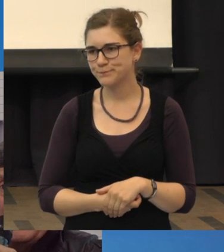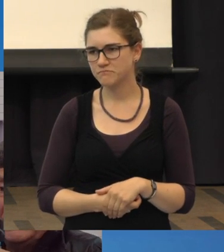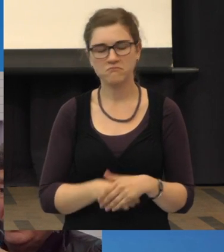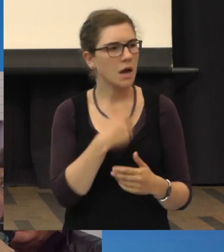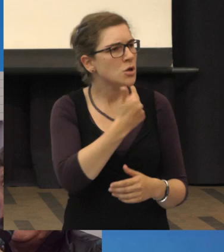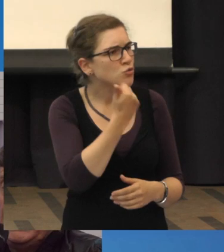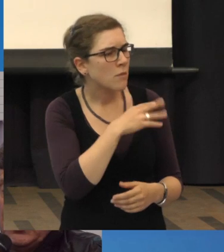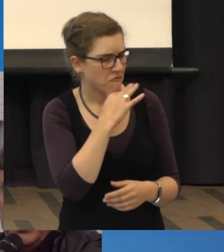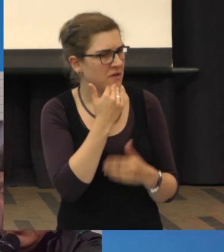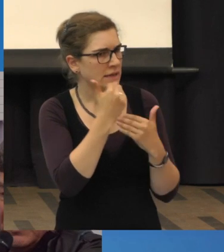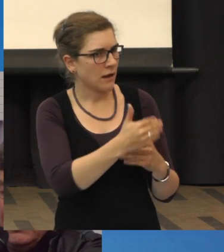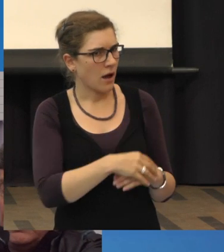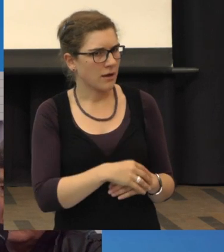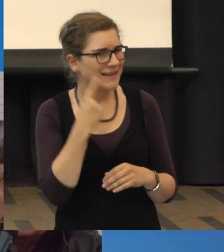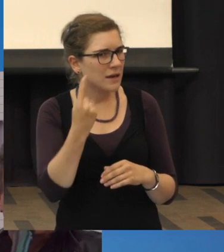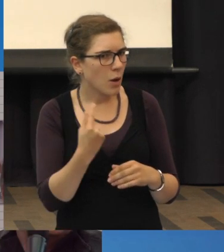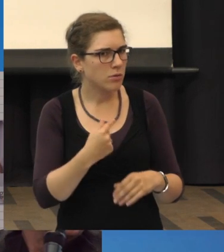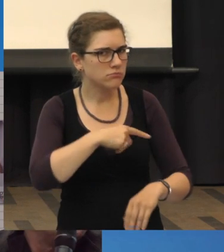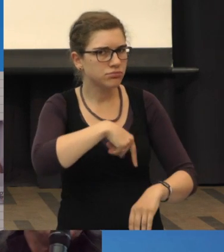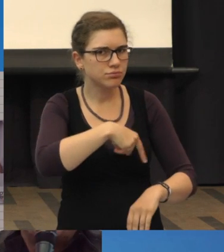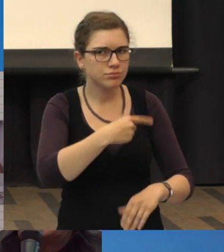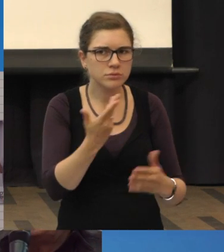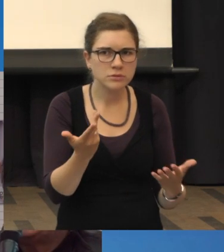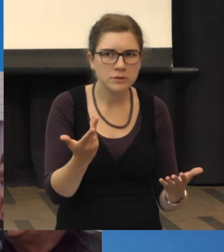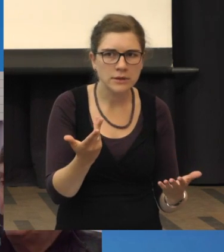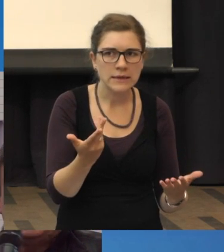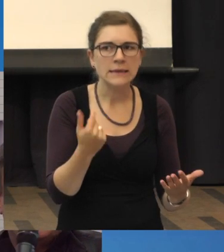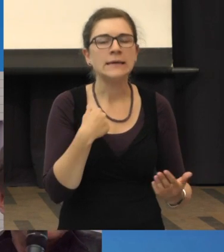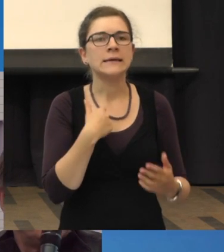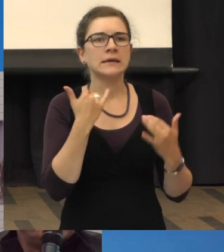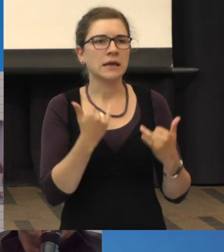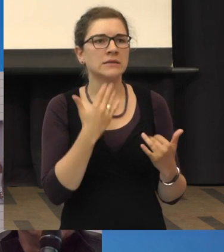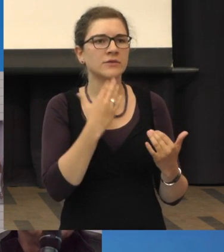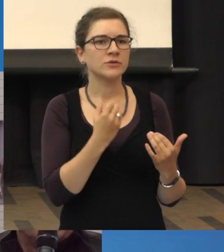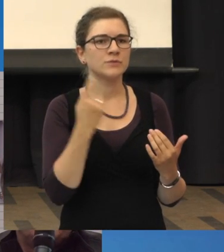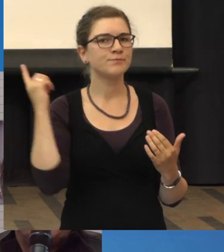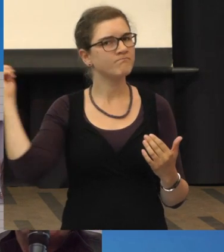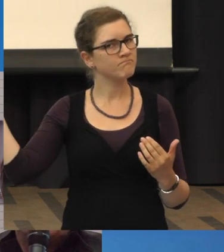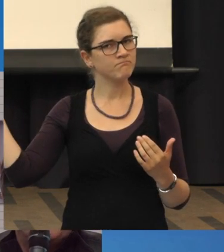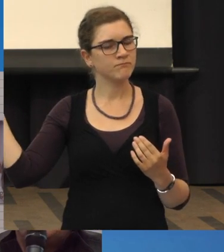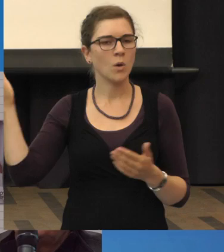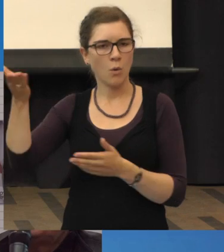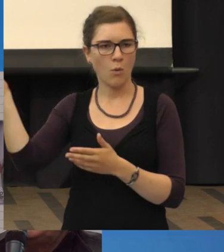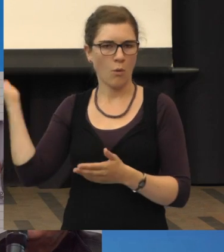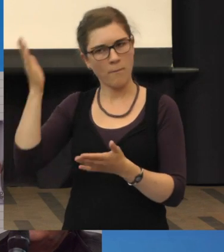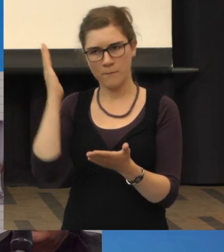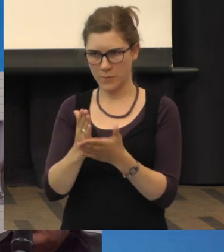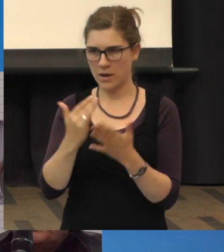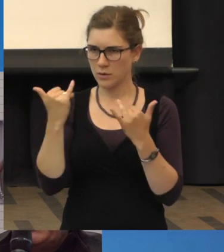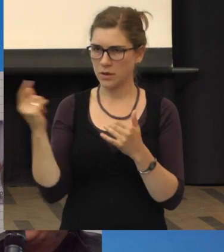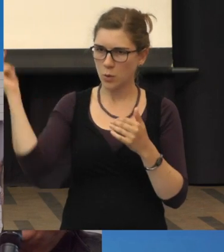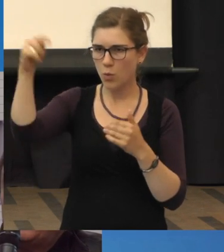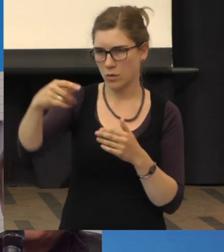Herzlichen Dank. Ich glaube, die Zeit ist auch schon weiter fortgeschritten. Ich möchte es jetzt hier oben gerne erstmal beenden und zu Ihnen